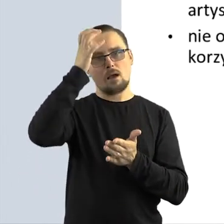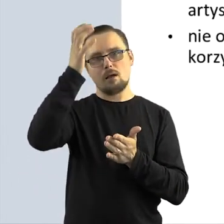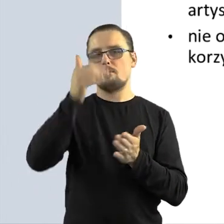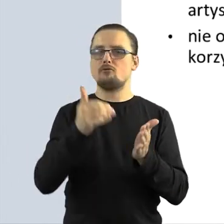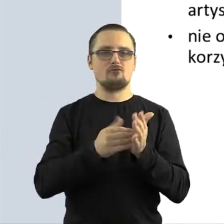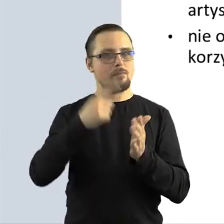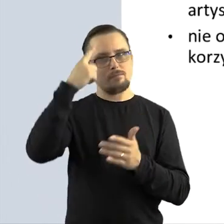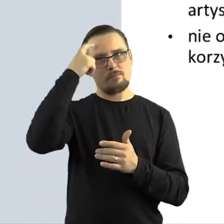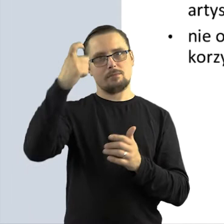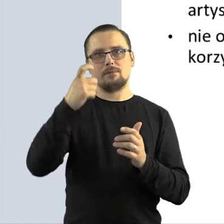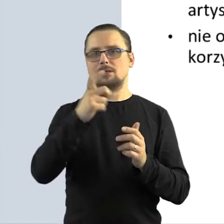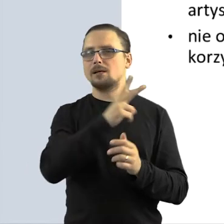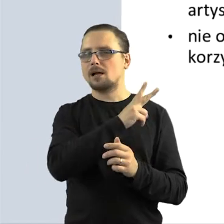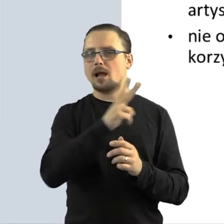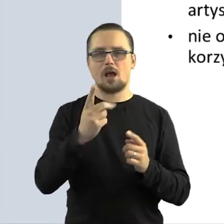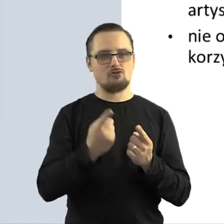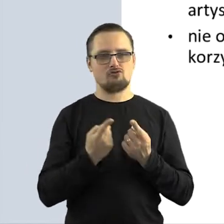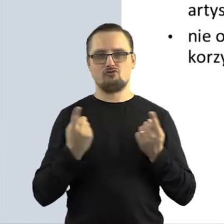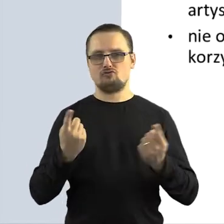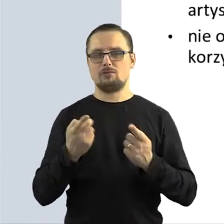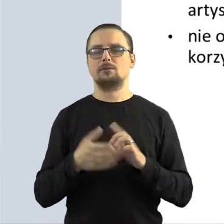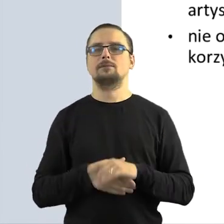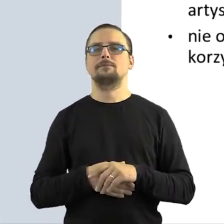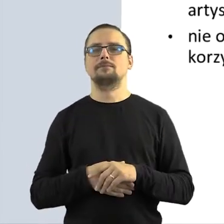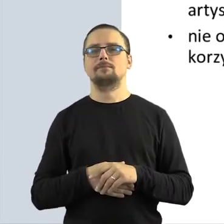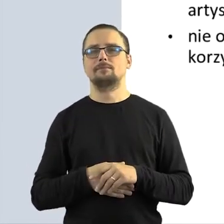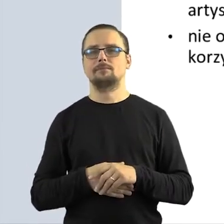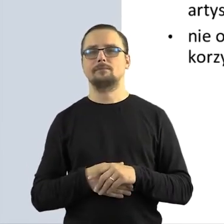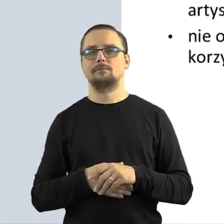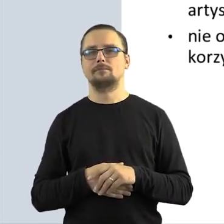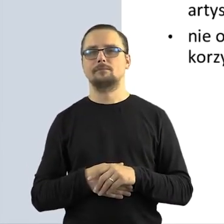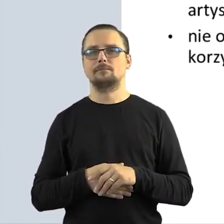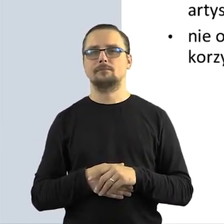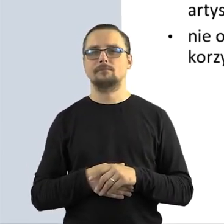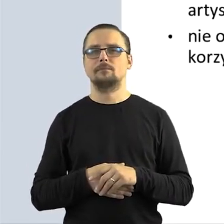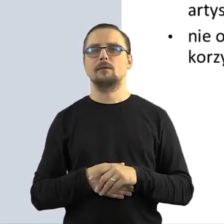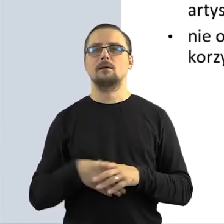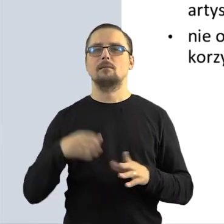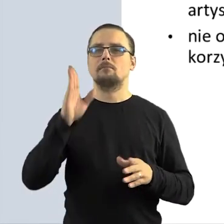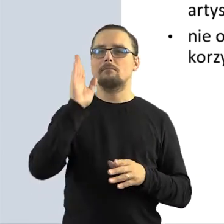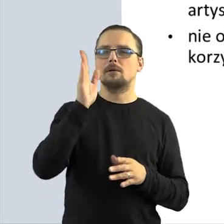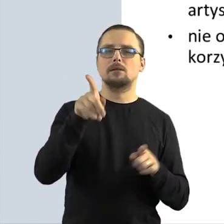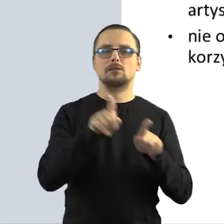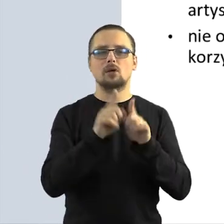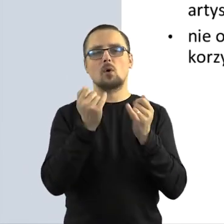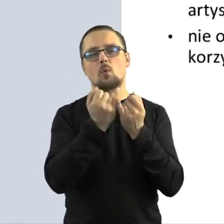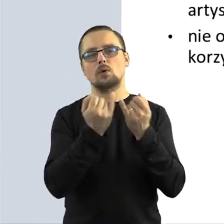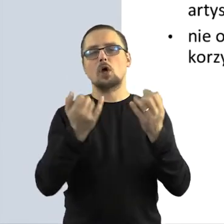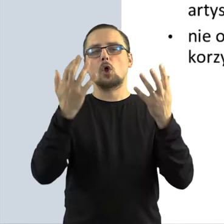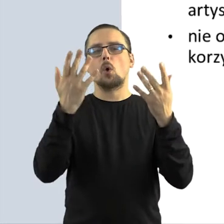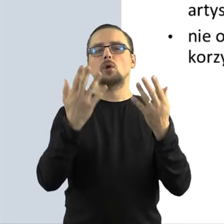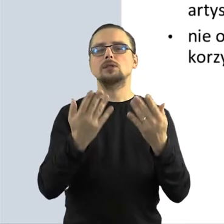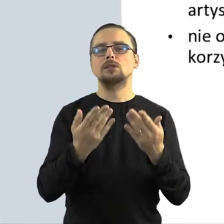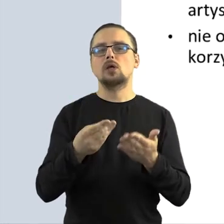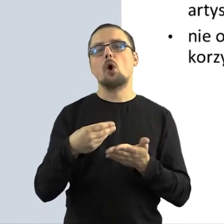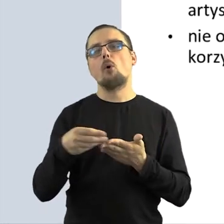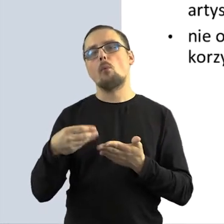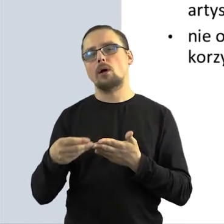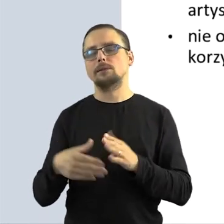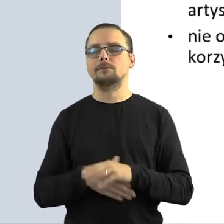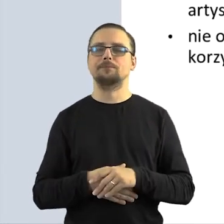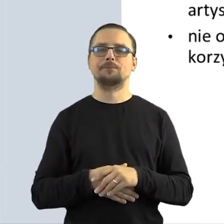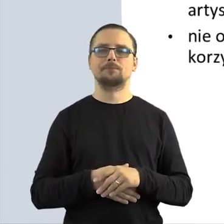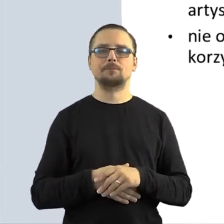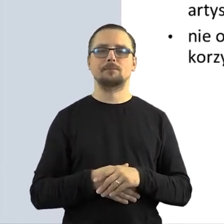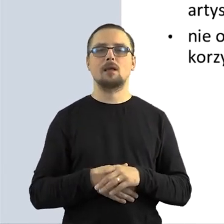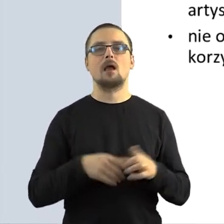z prawa autorskiego musimy pamiętać w każdej z tych sytuacji. Tutaj oczywiście różnica będzie dotyczyła kwestii już rozliczeń później, czy